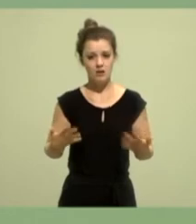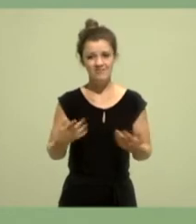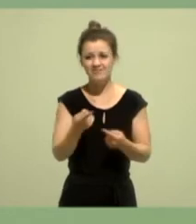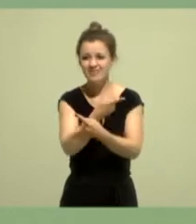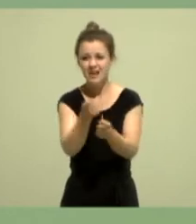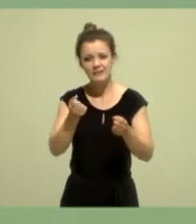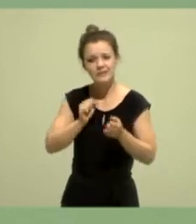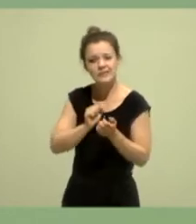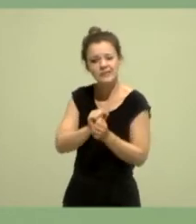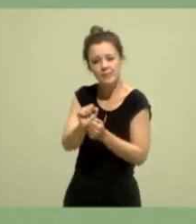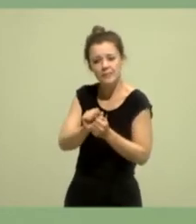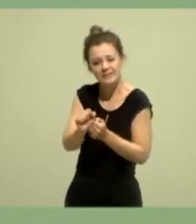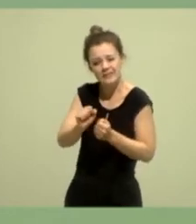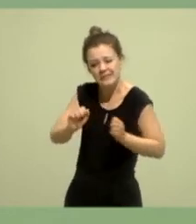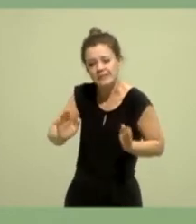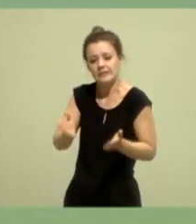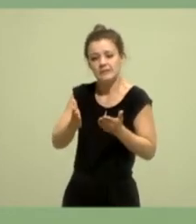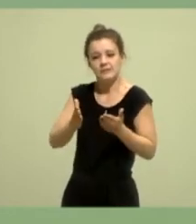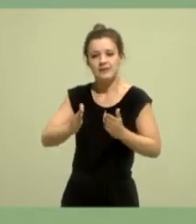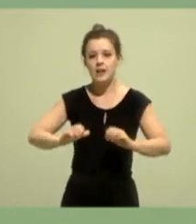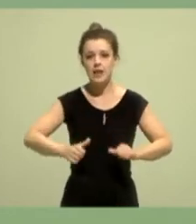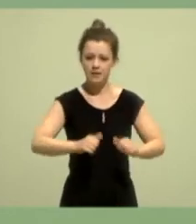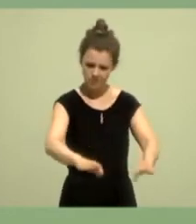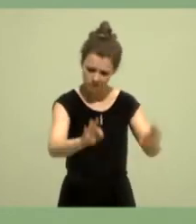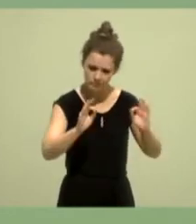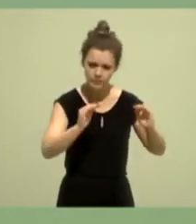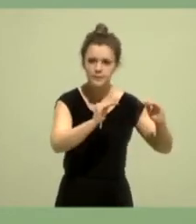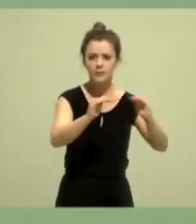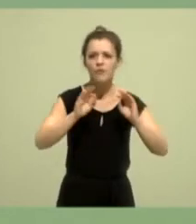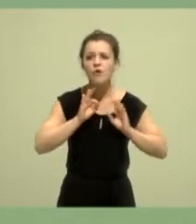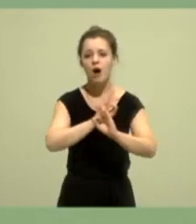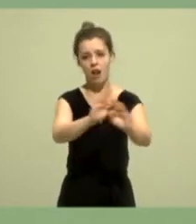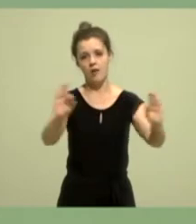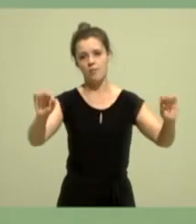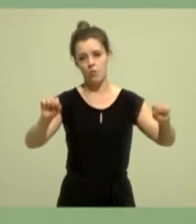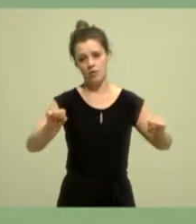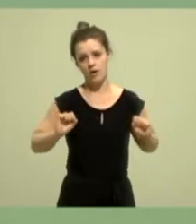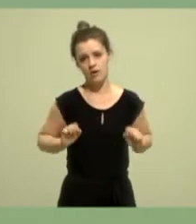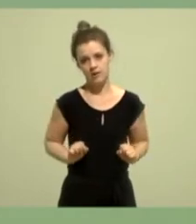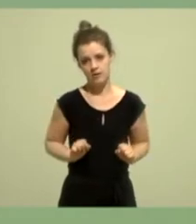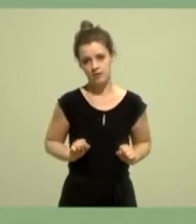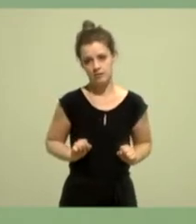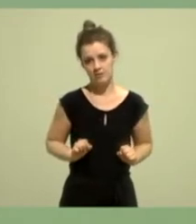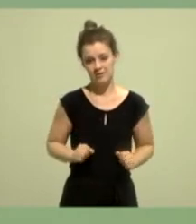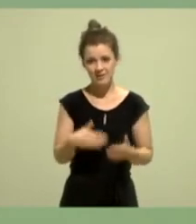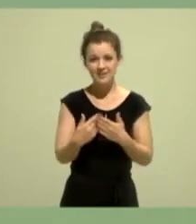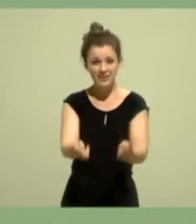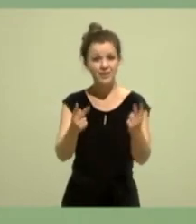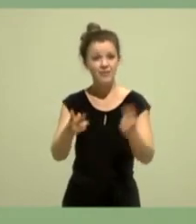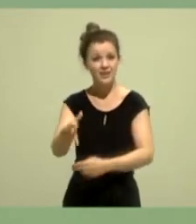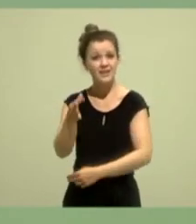Und das bedeutet auch ganz klar, dass Feminismus vielfältig, divers, ja